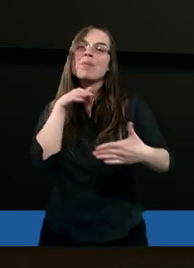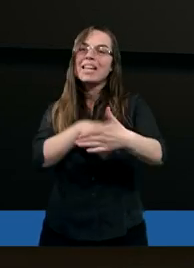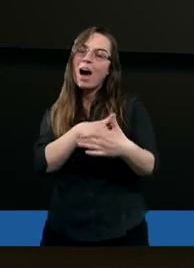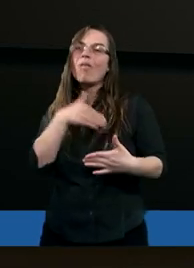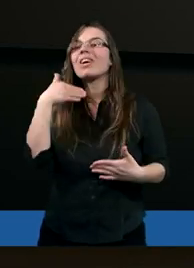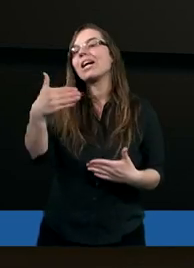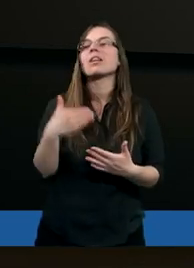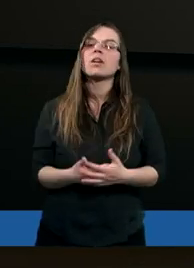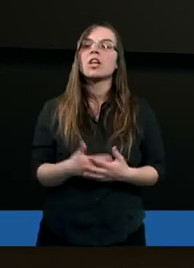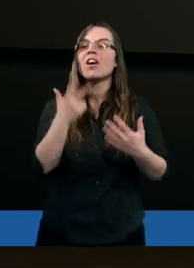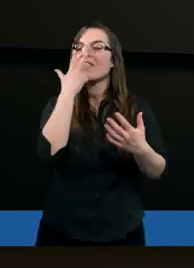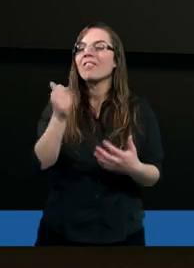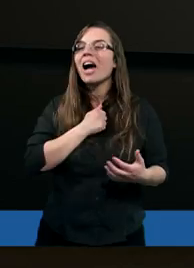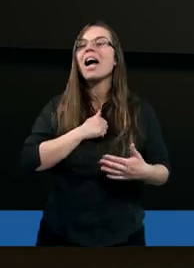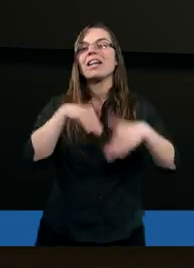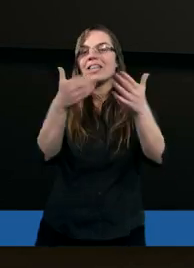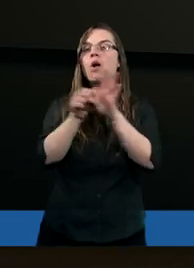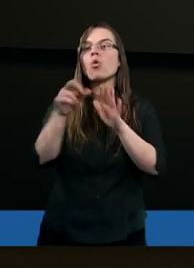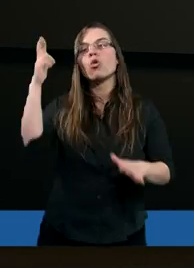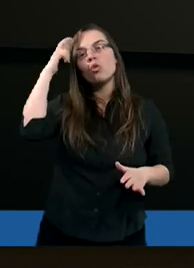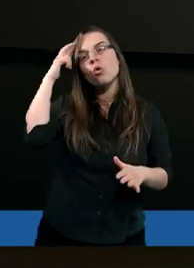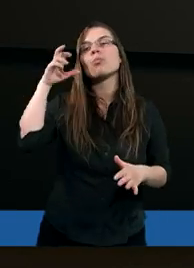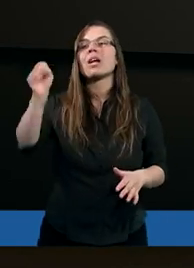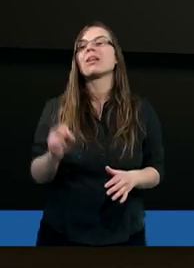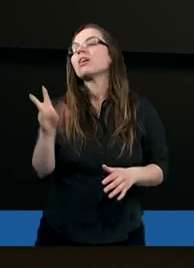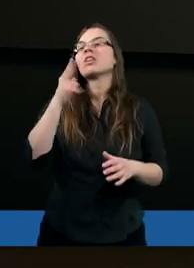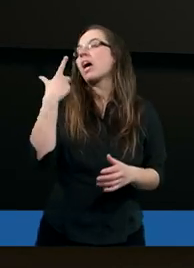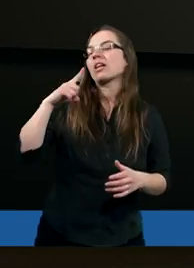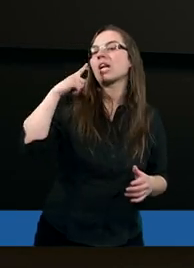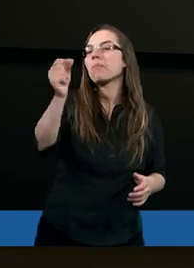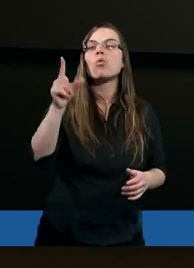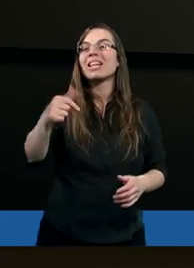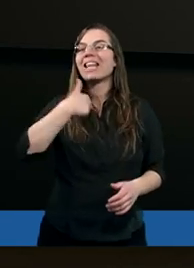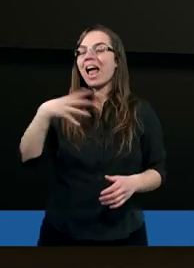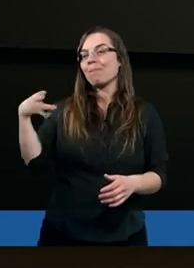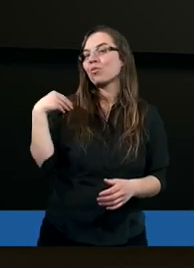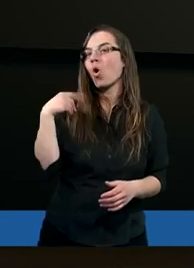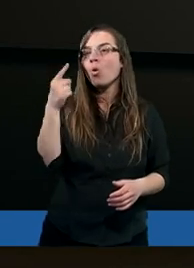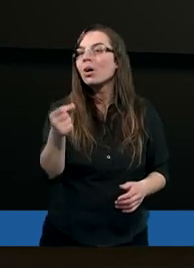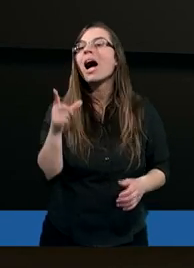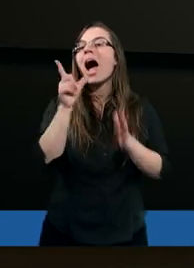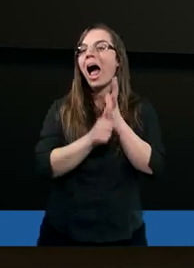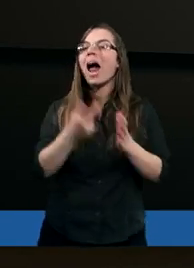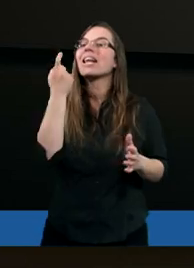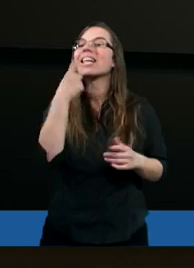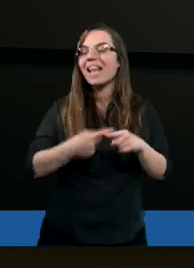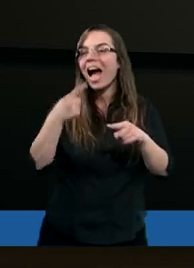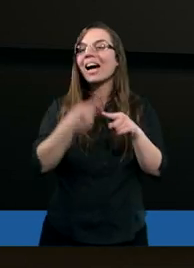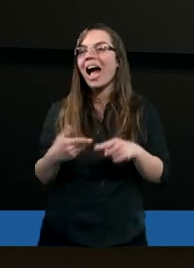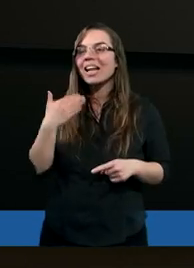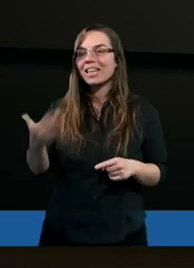zachowaniem wyraźnie dał mu do zrozumienia, że nie pójdziesz ze mną, ale